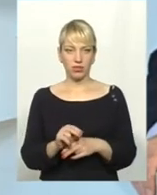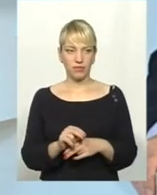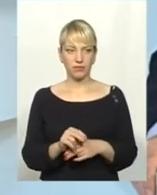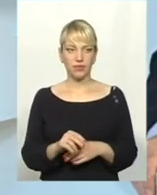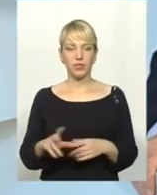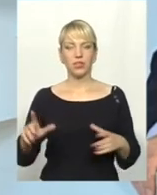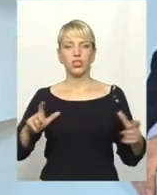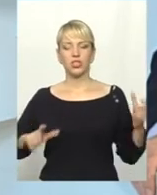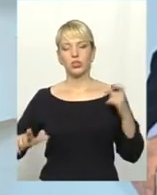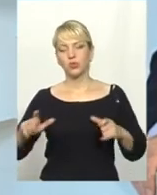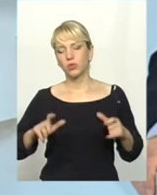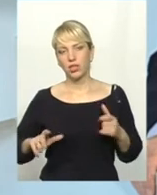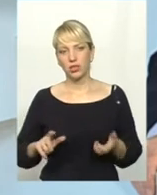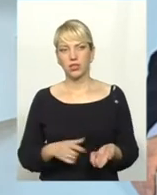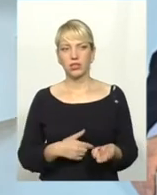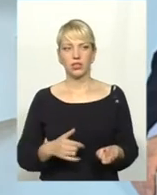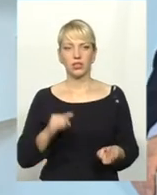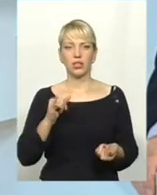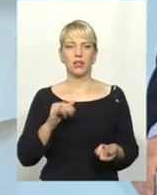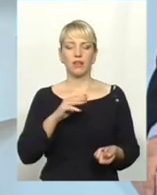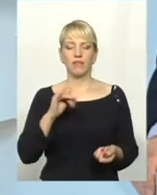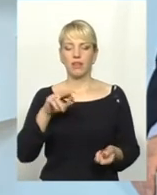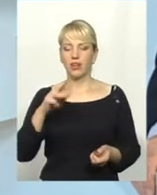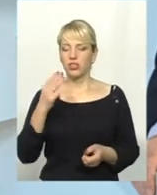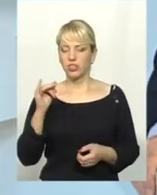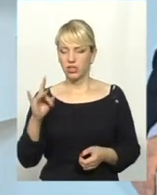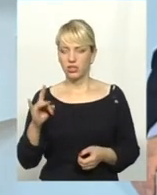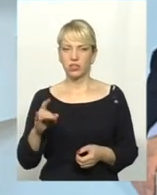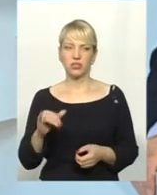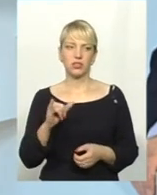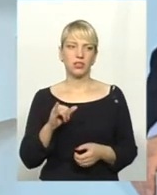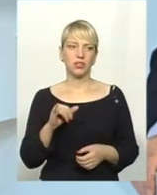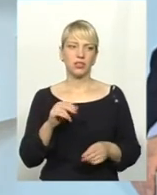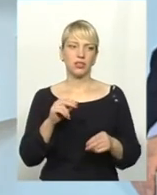студенти, медучилище, і фільшери, і працівники. Ну,